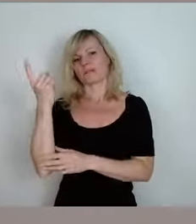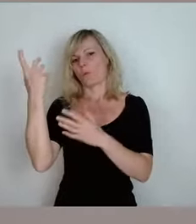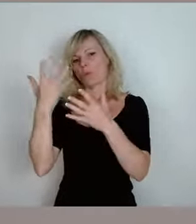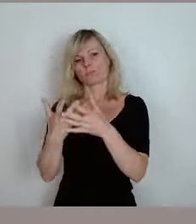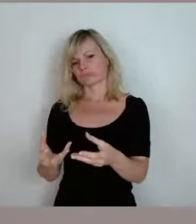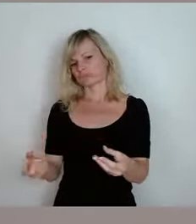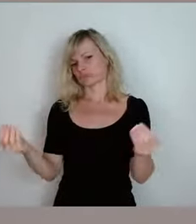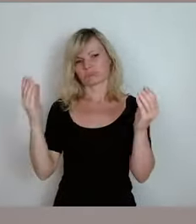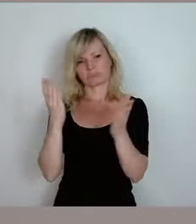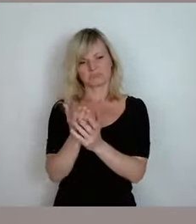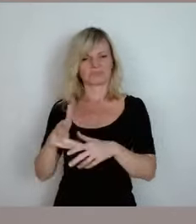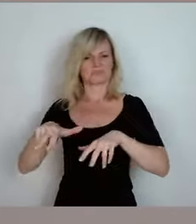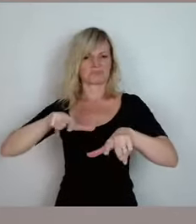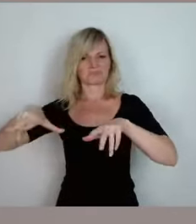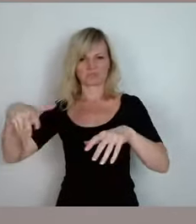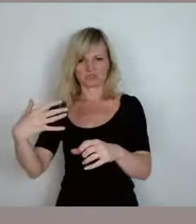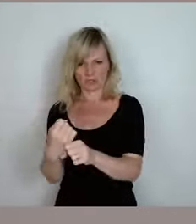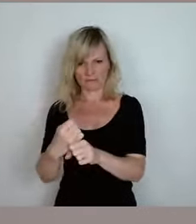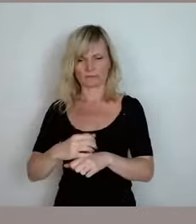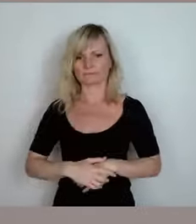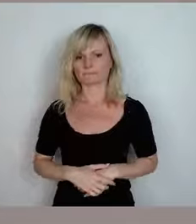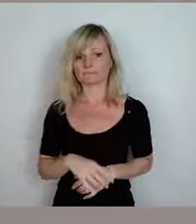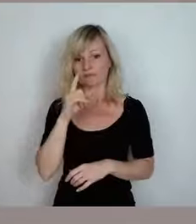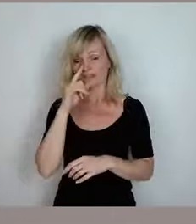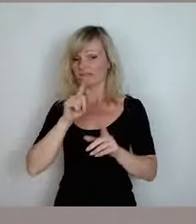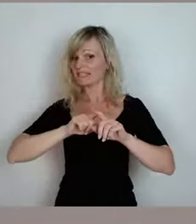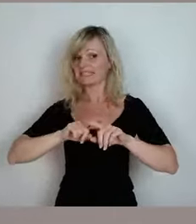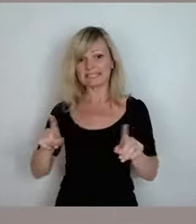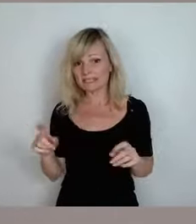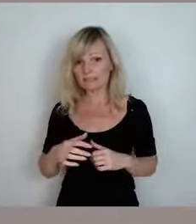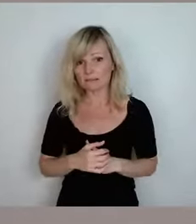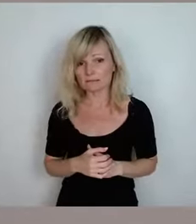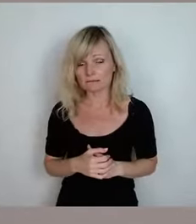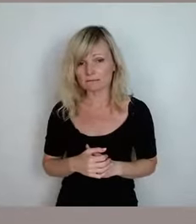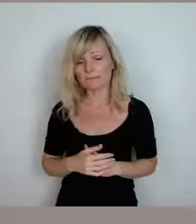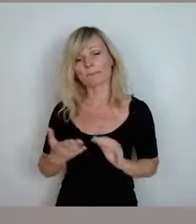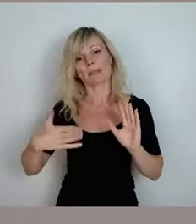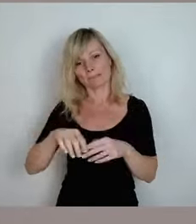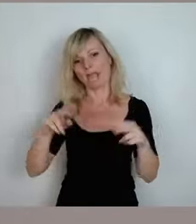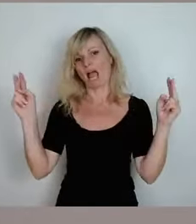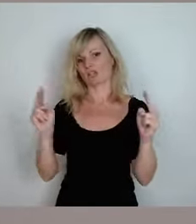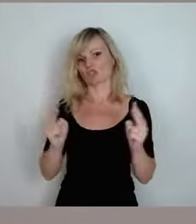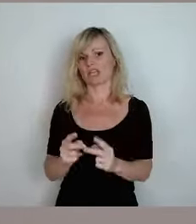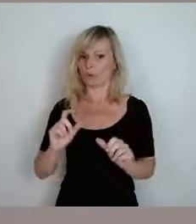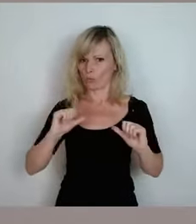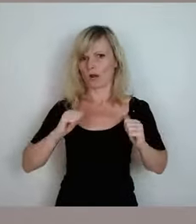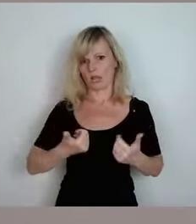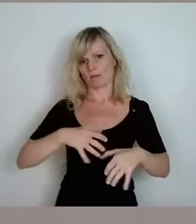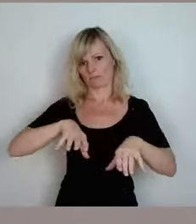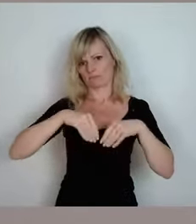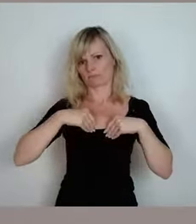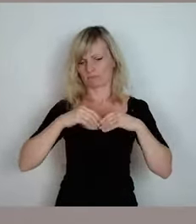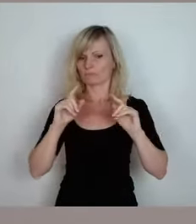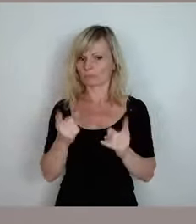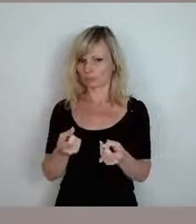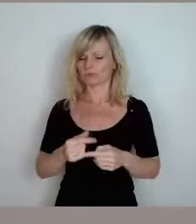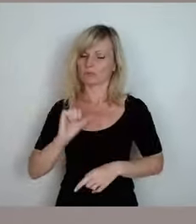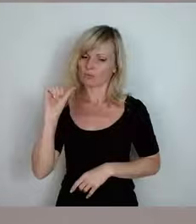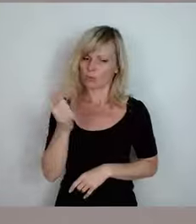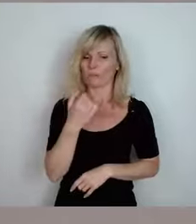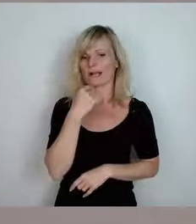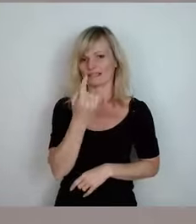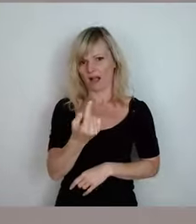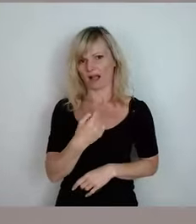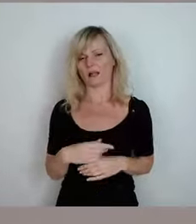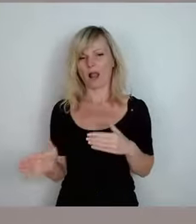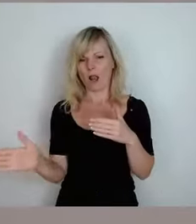Andernfalls werden wir mit größeren Einschränkungen reden müssen und da will ich Ihnen nochmal sagen, Lockdown